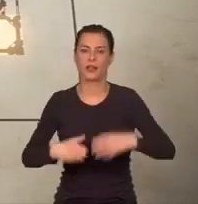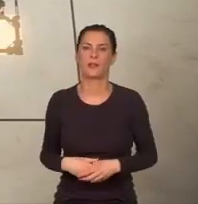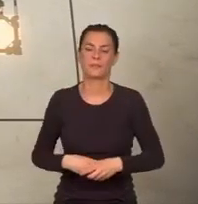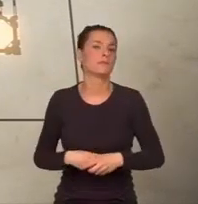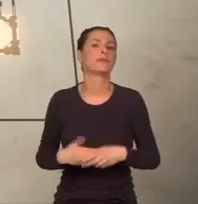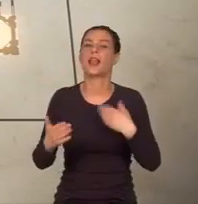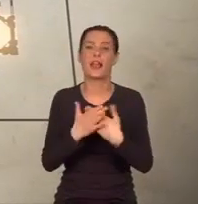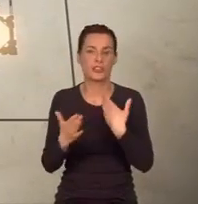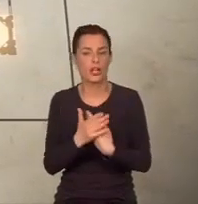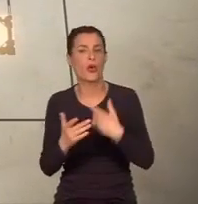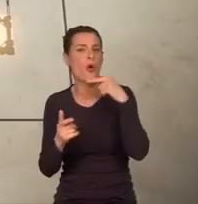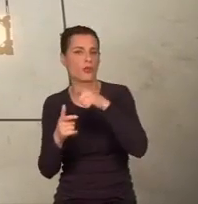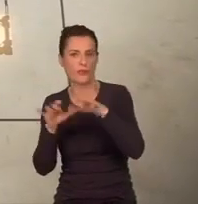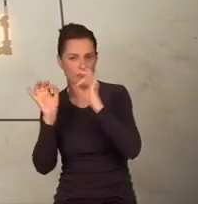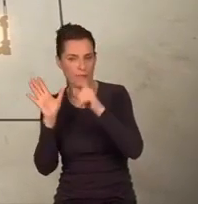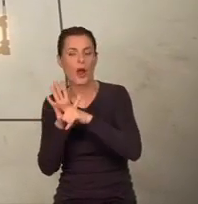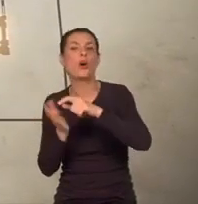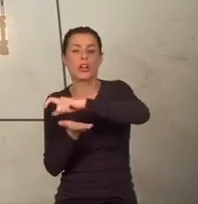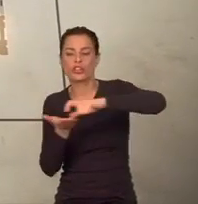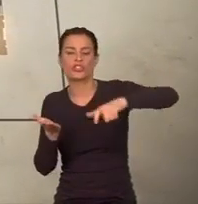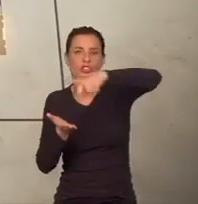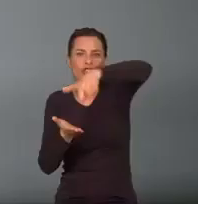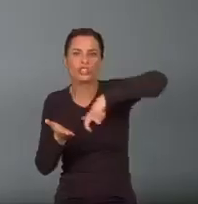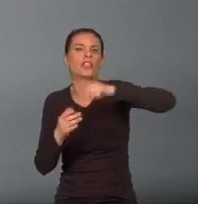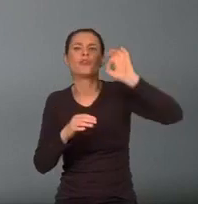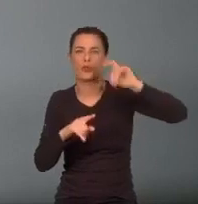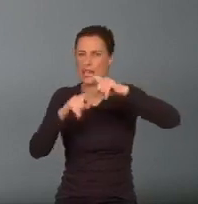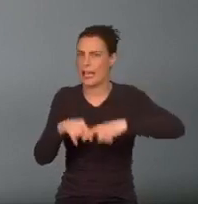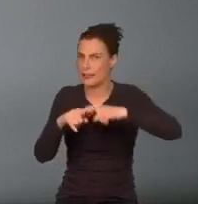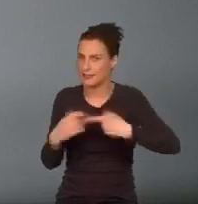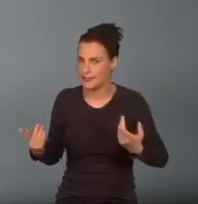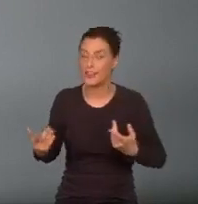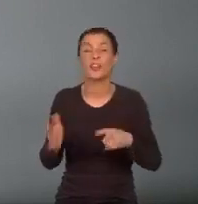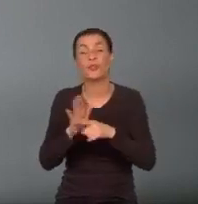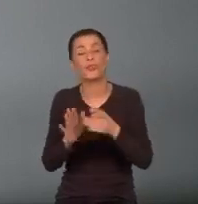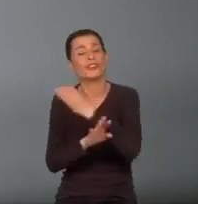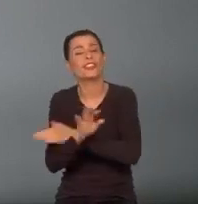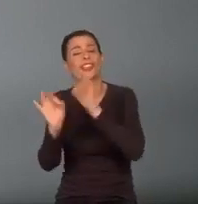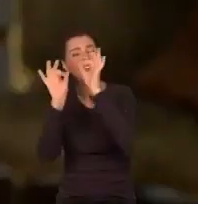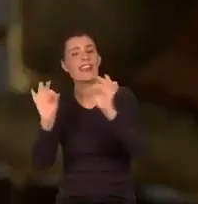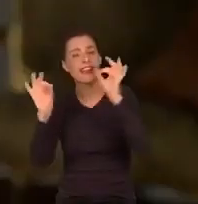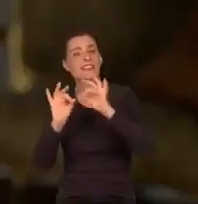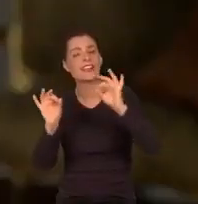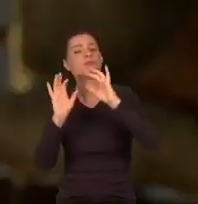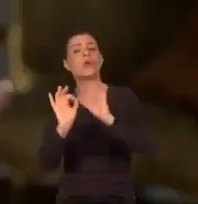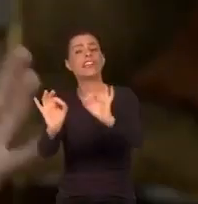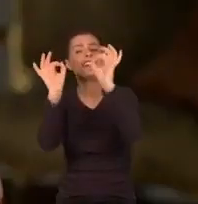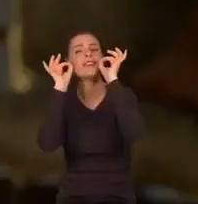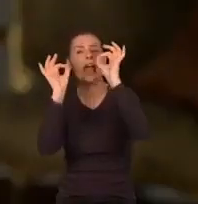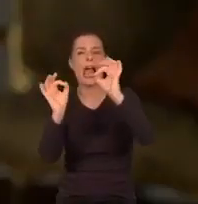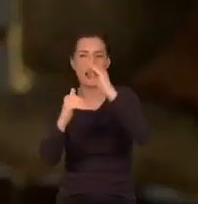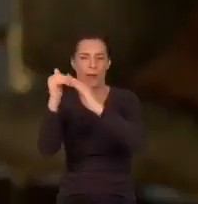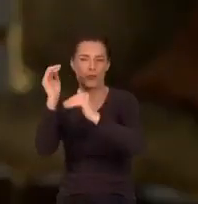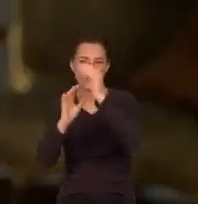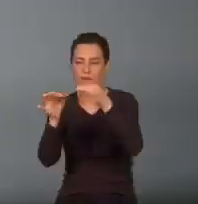Bramante stworzył projekt na planie krzyża greckiego, co było zgodne z renesansowym pojęciem idealnej budowli